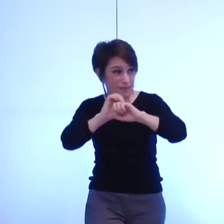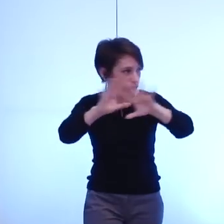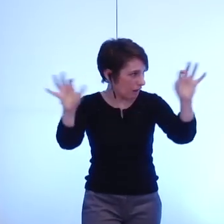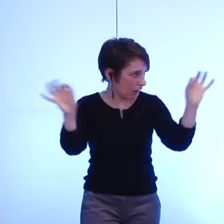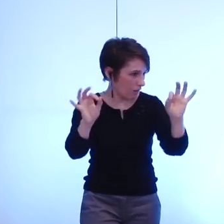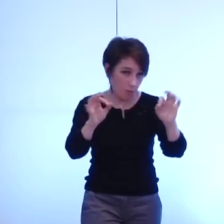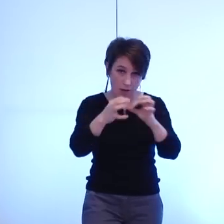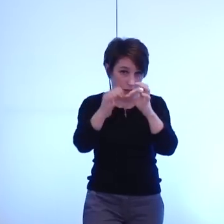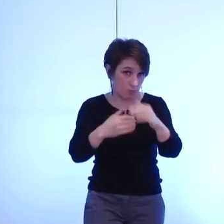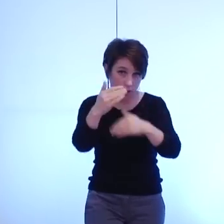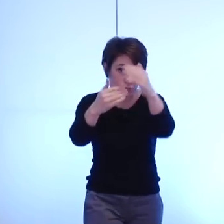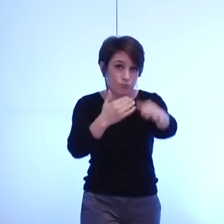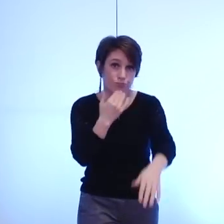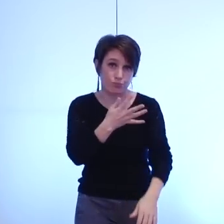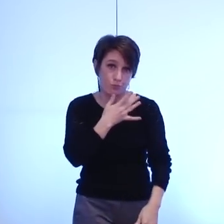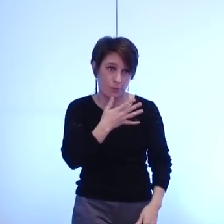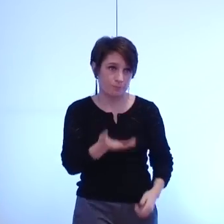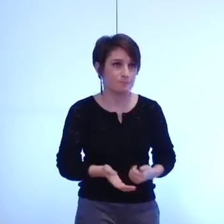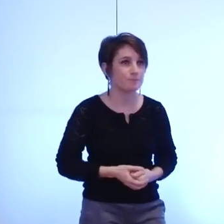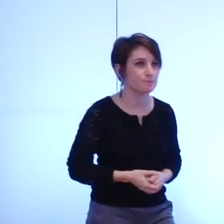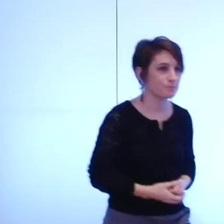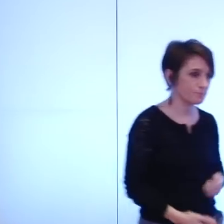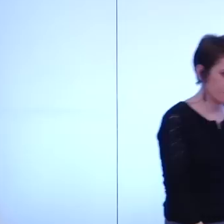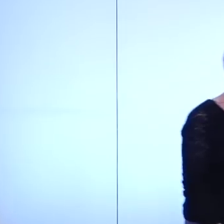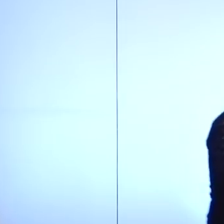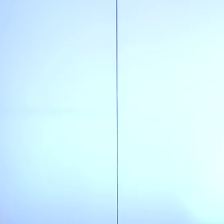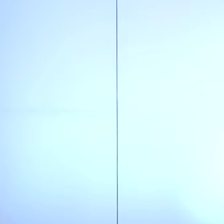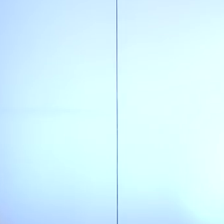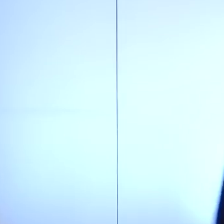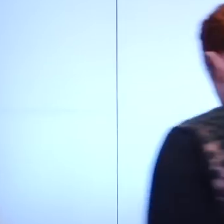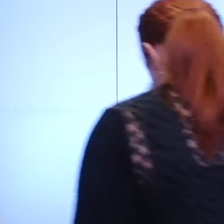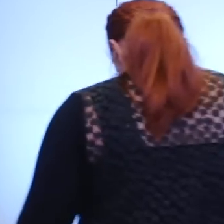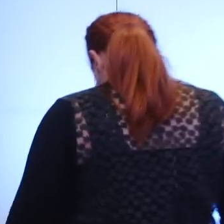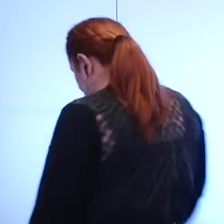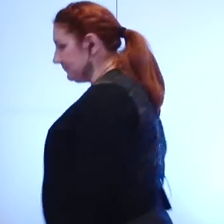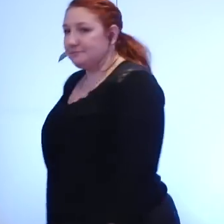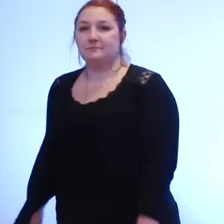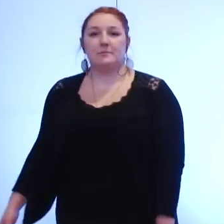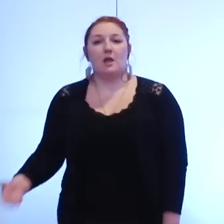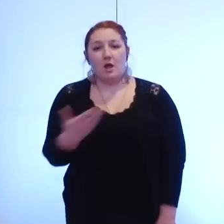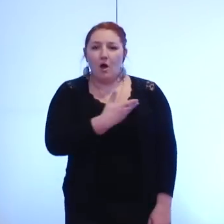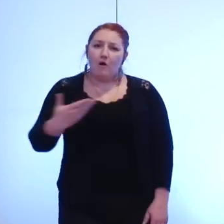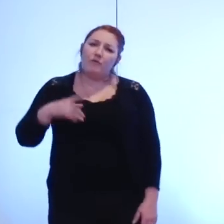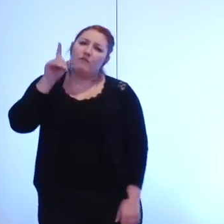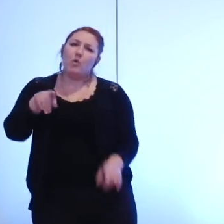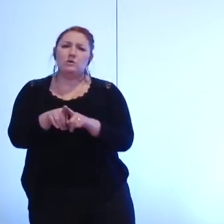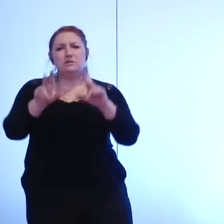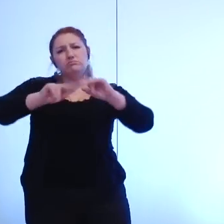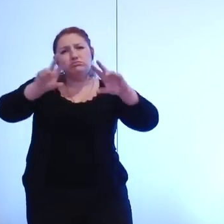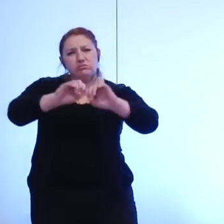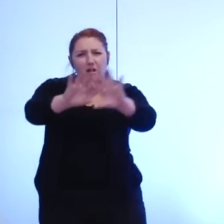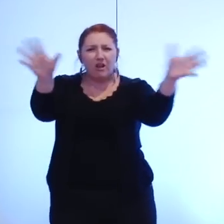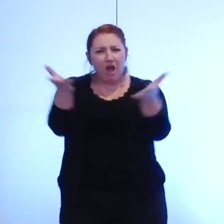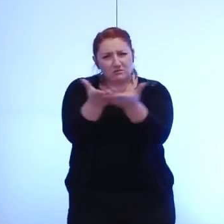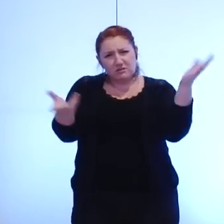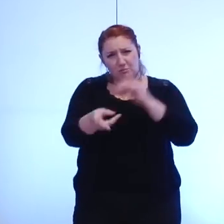les dossiers et enfin je pense aussi qu'il faut un petit peu simplifier le propos il faut avoir une vision claire et c'est peut-être par ce biais là